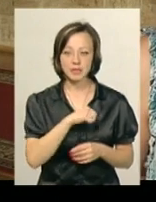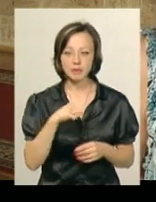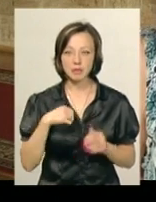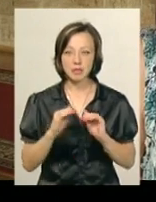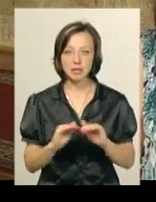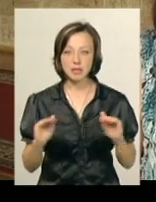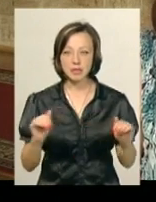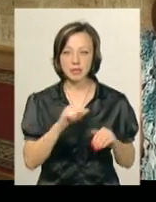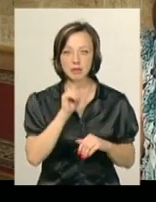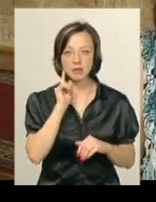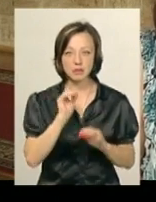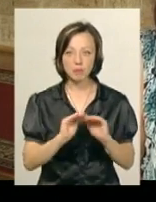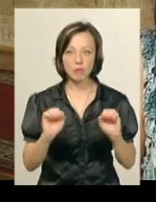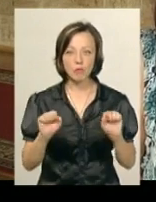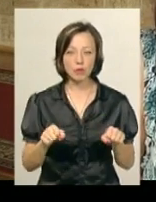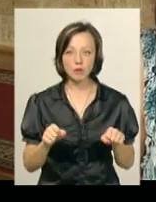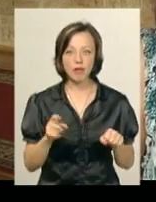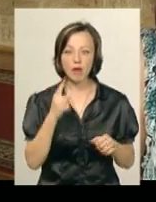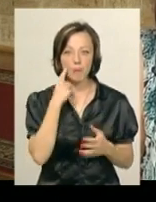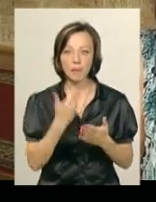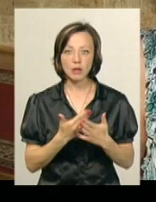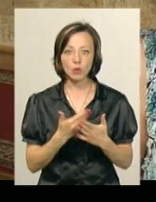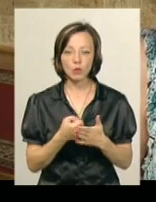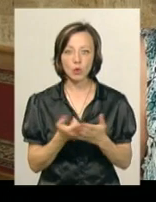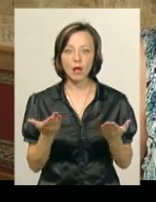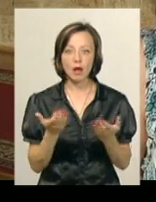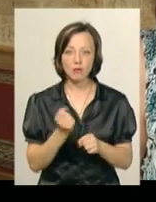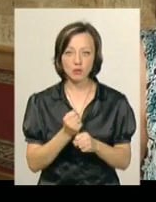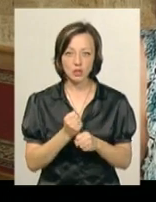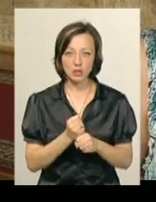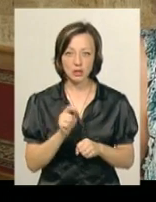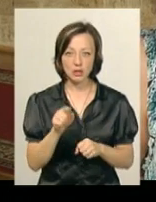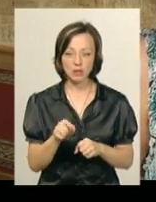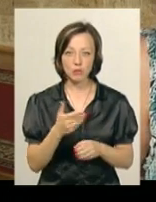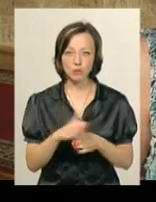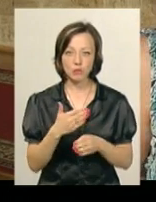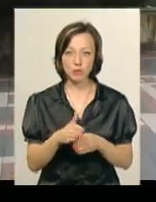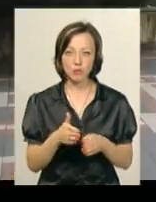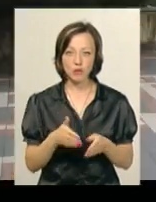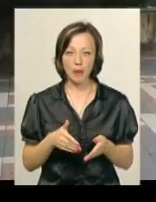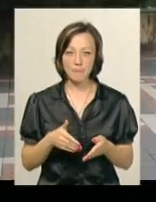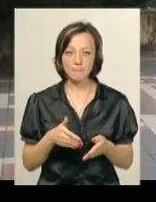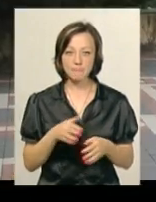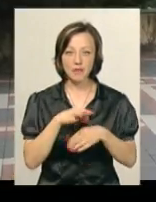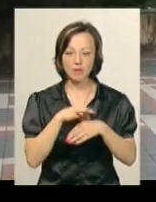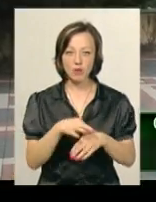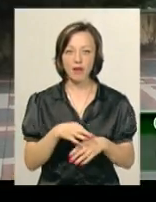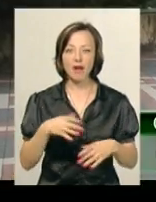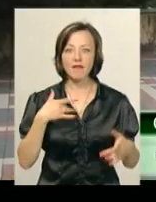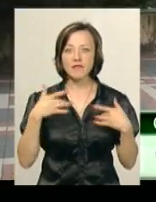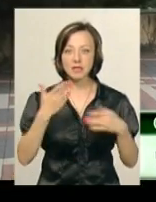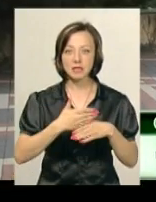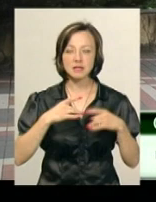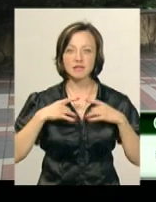діти, самі підлітки можуть навіть не підозрювати, до яких вчинків їх поступово підводять. Виставу «Свято онлайн»